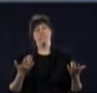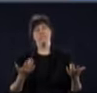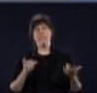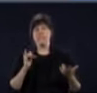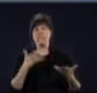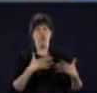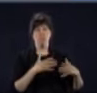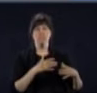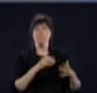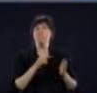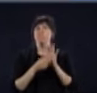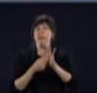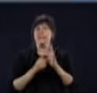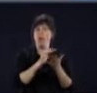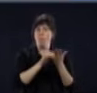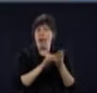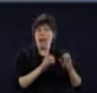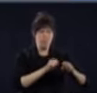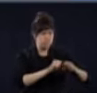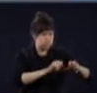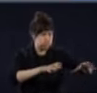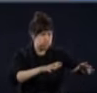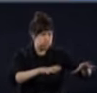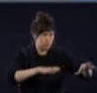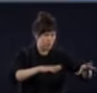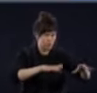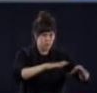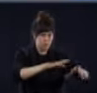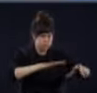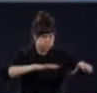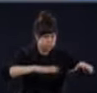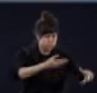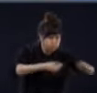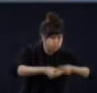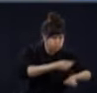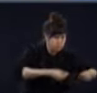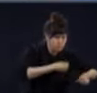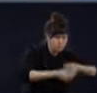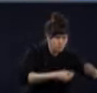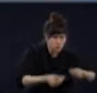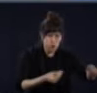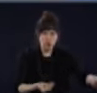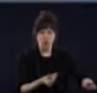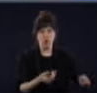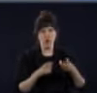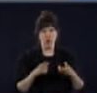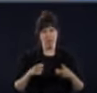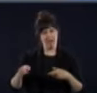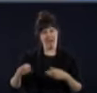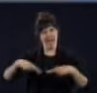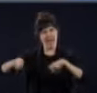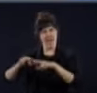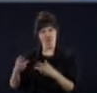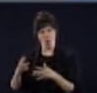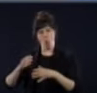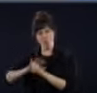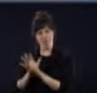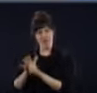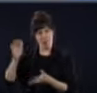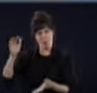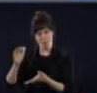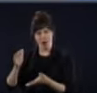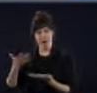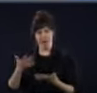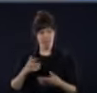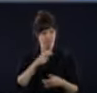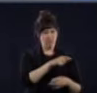sont encore actives ou qui sont encore de la transmission vers des zones froides, il faut pouvoir mettre des barrages. Ce